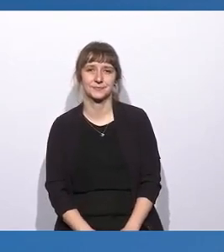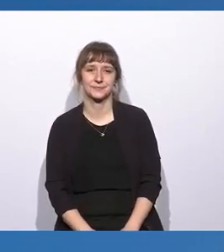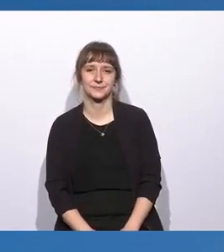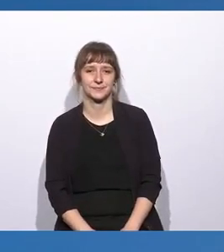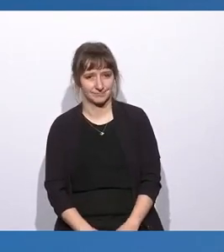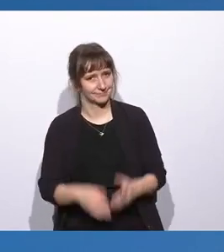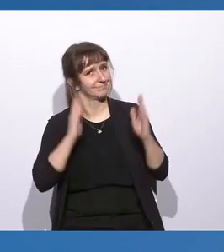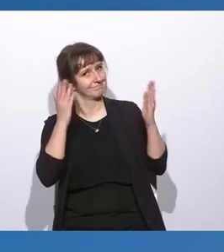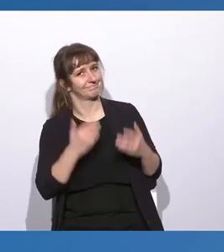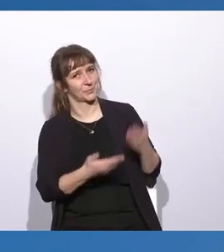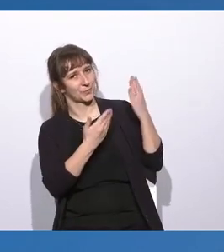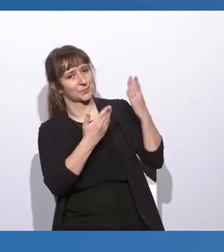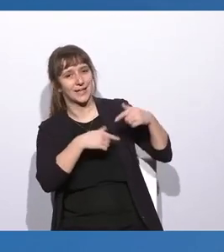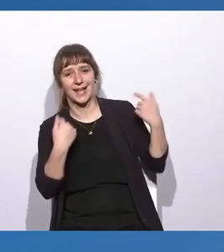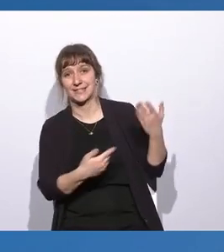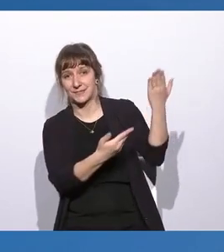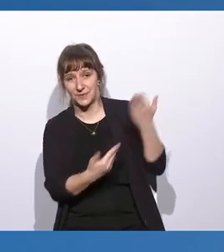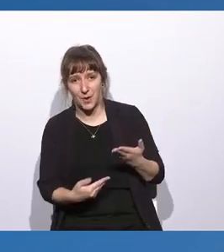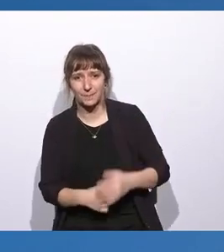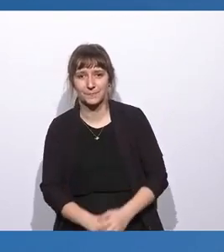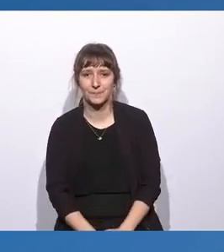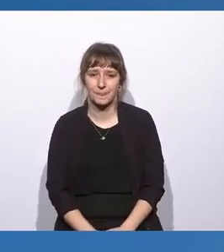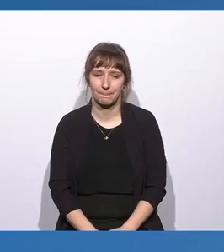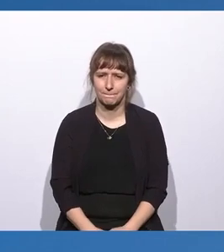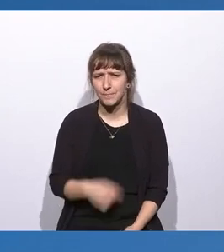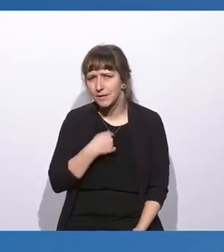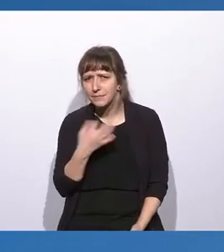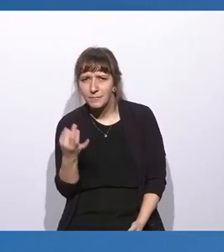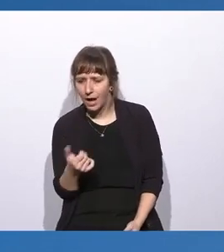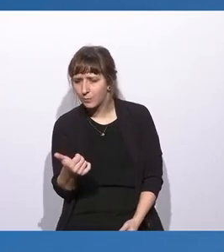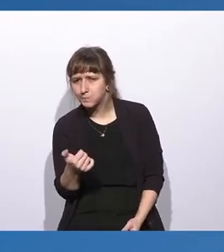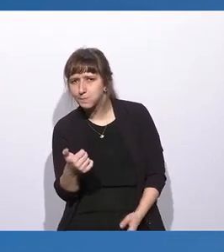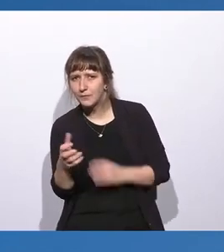Ich grüße Sie. Herzlich willkommen. Einmal den Ticker. Hier ist der.